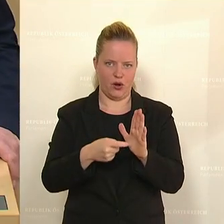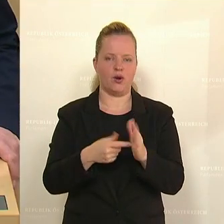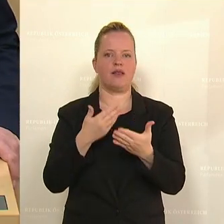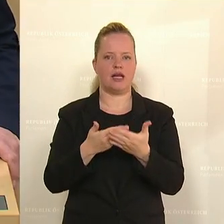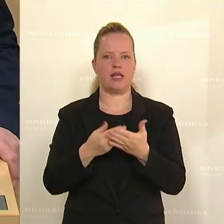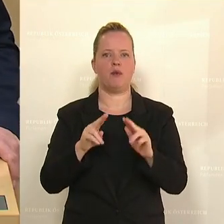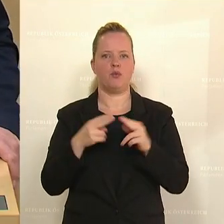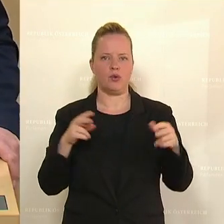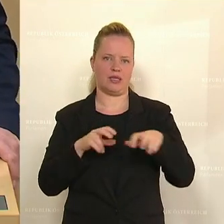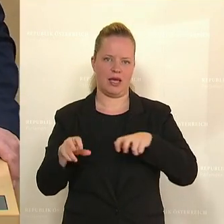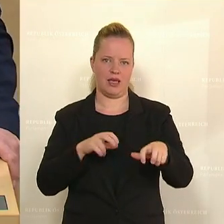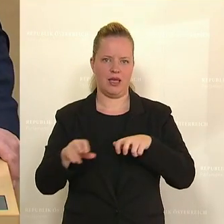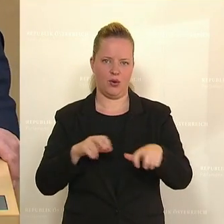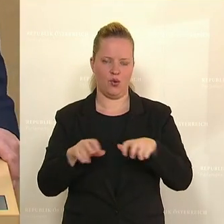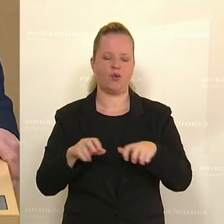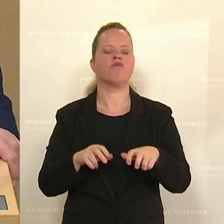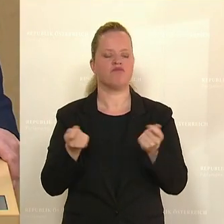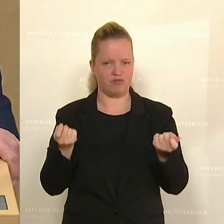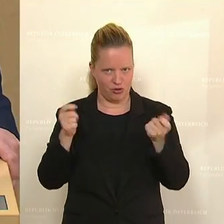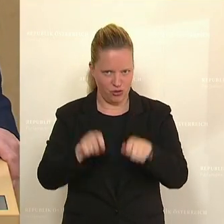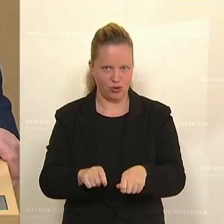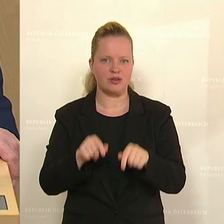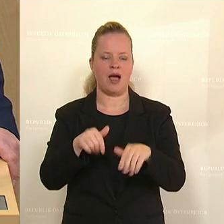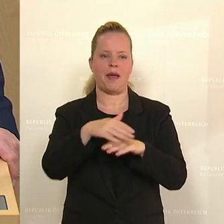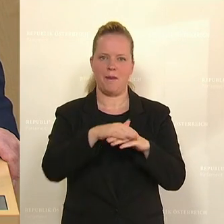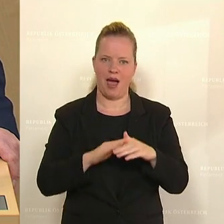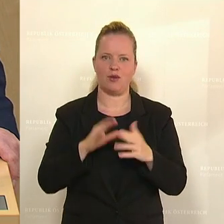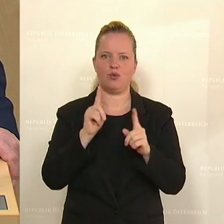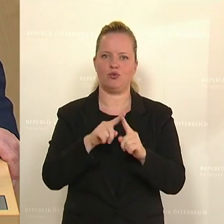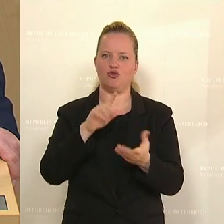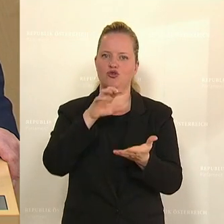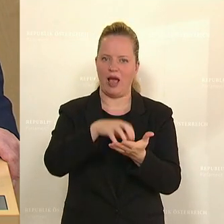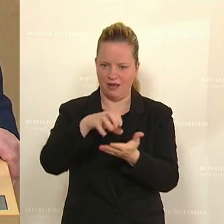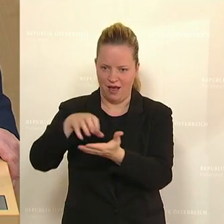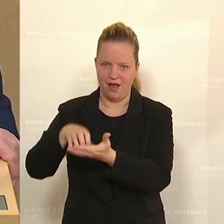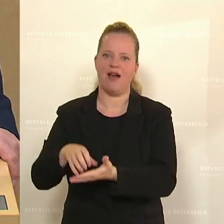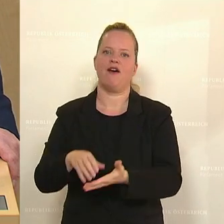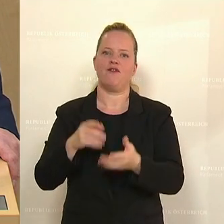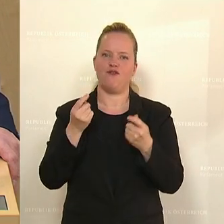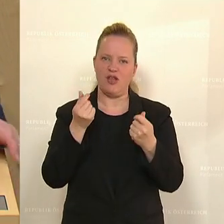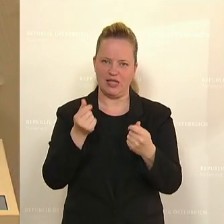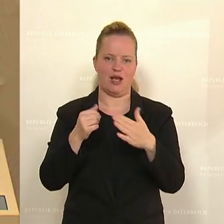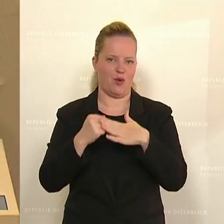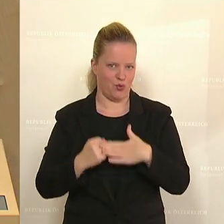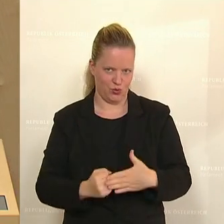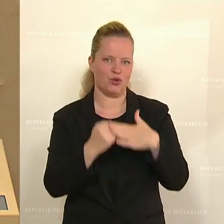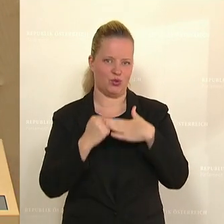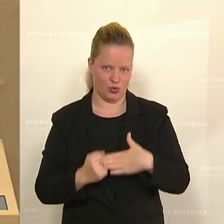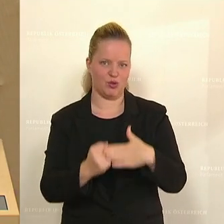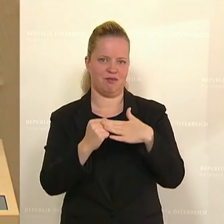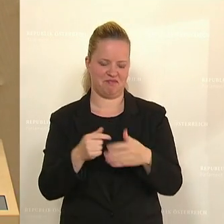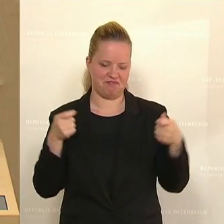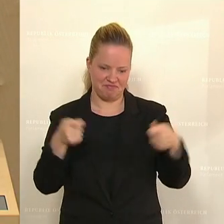Bundesregierung dafür entschlossen, dass wir diese Gemeinden und Städte finanziell unterstützen werden. Und das freut mich ganz besonders,